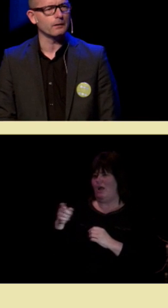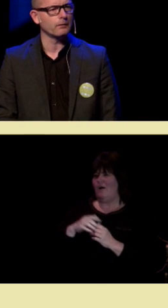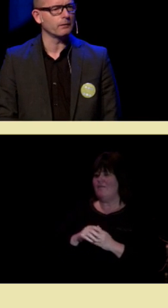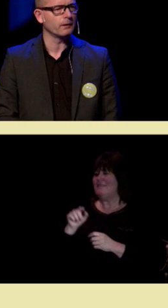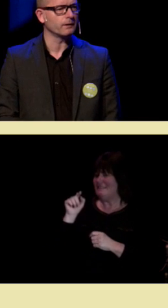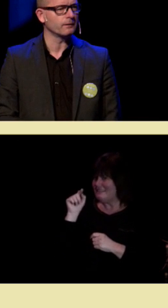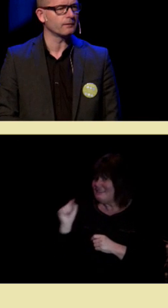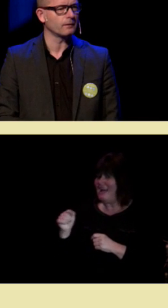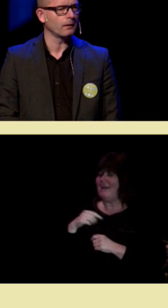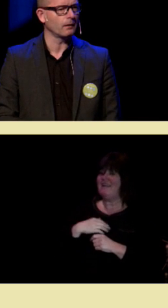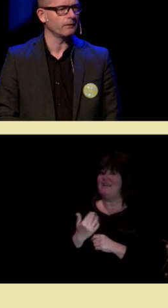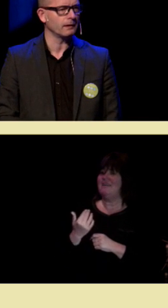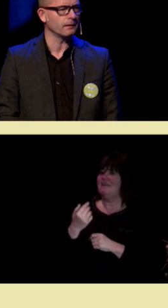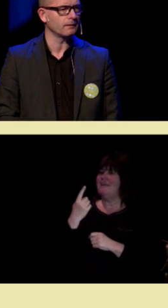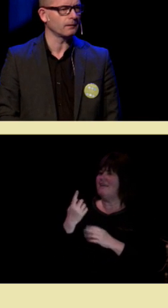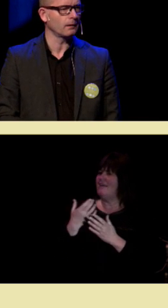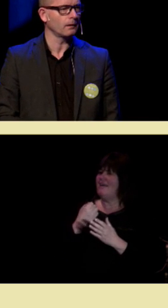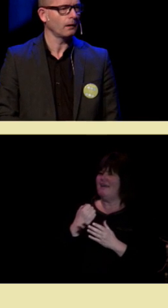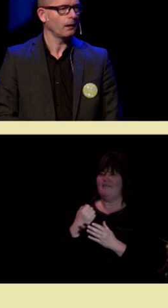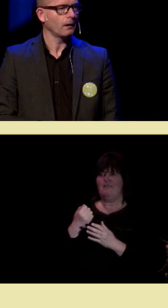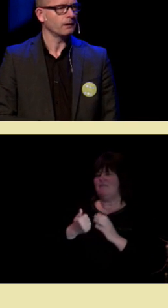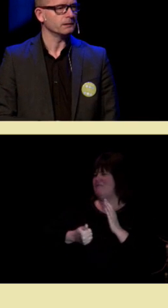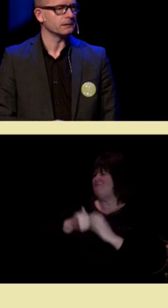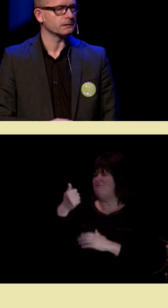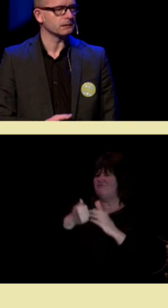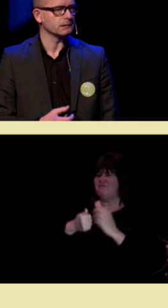en av verdens viktigste